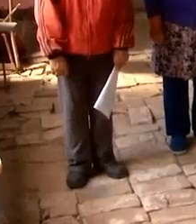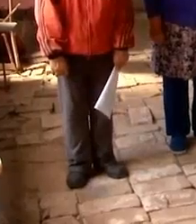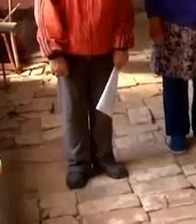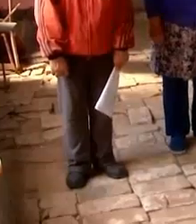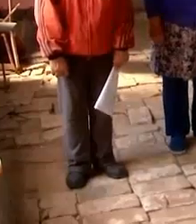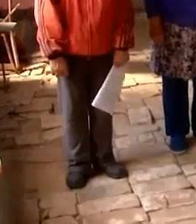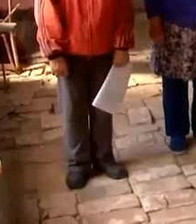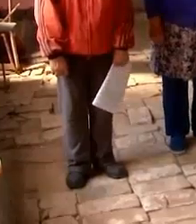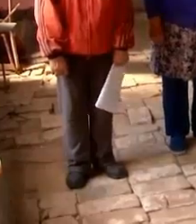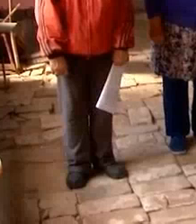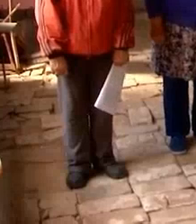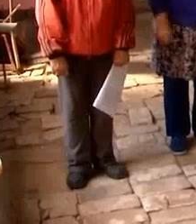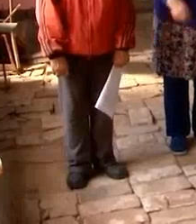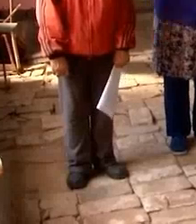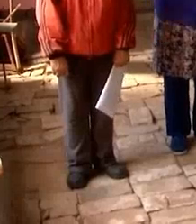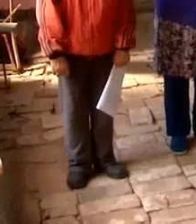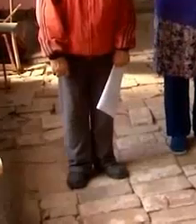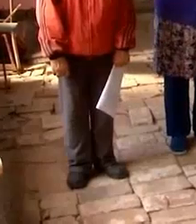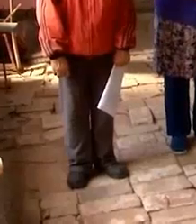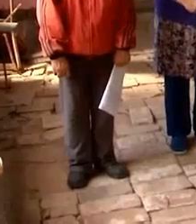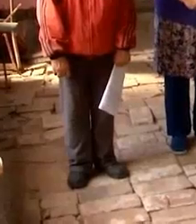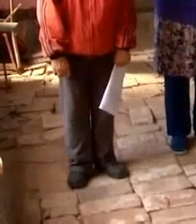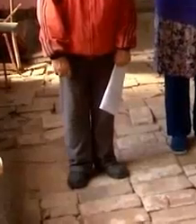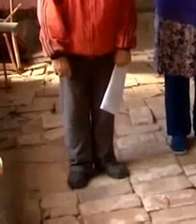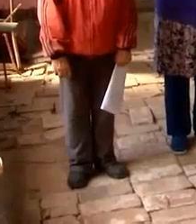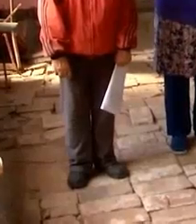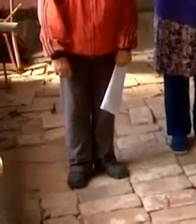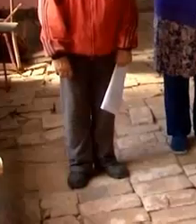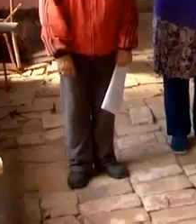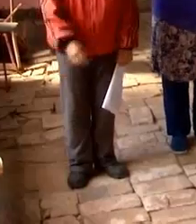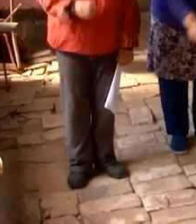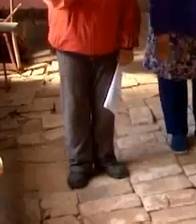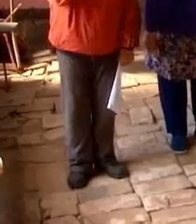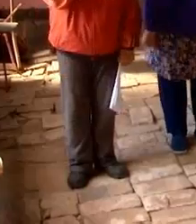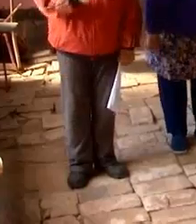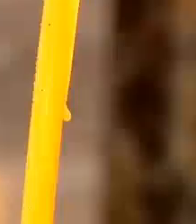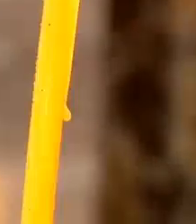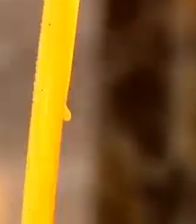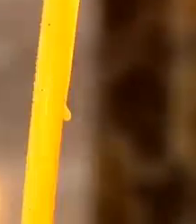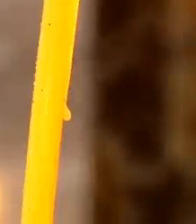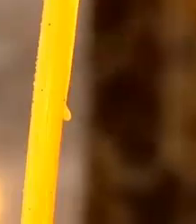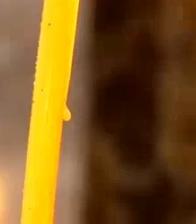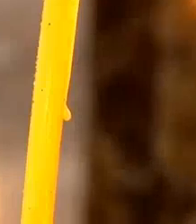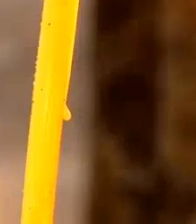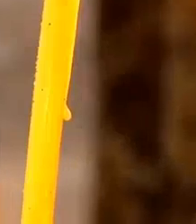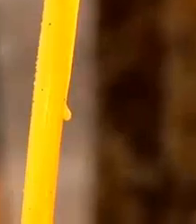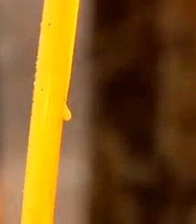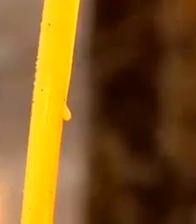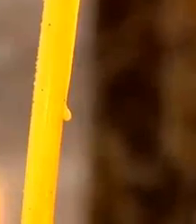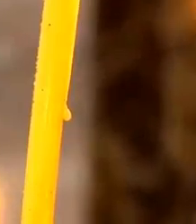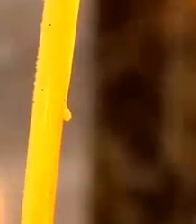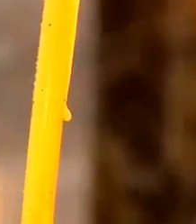Раису Болящую Иоанну Елену Галину С чадами Алексея Николая Людмилу Иерея Константин